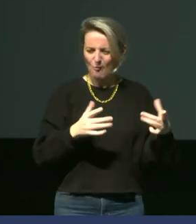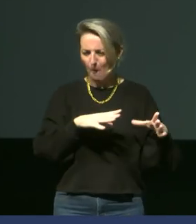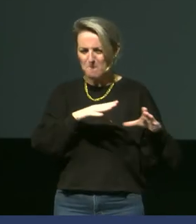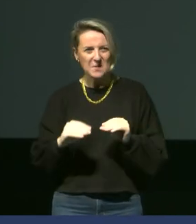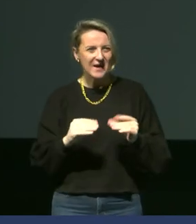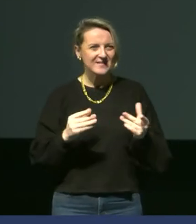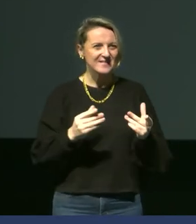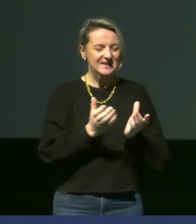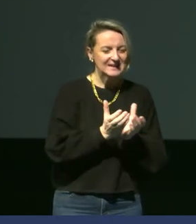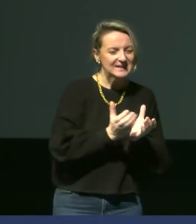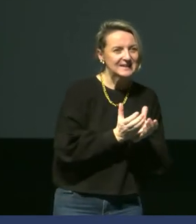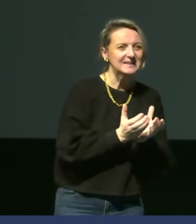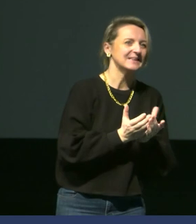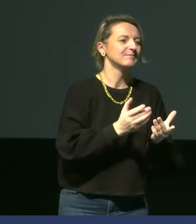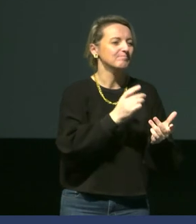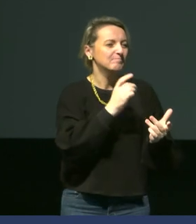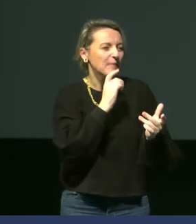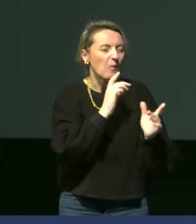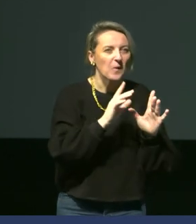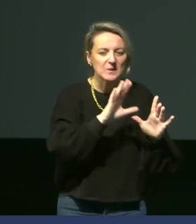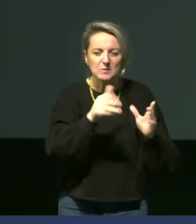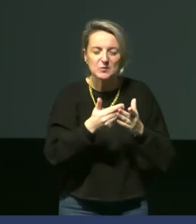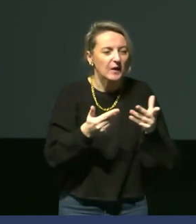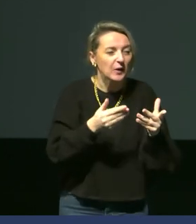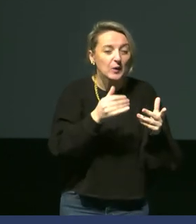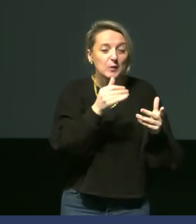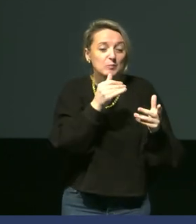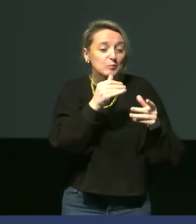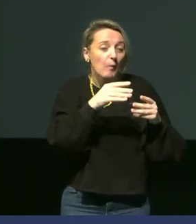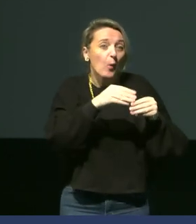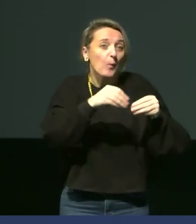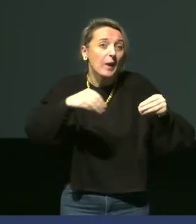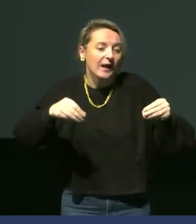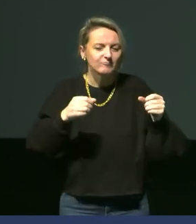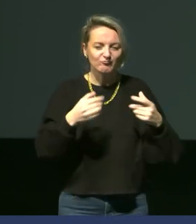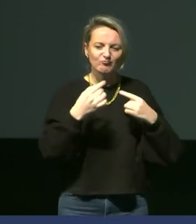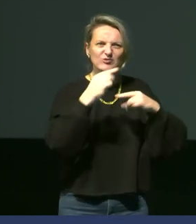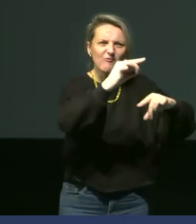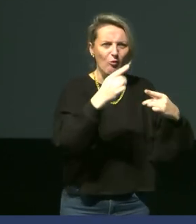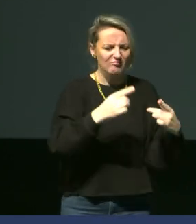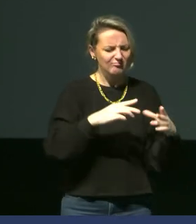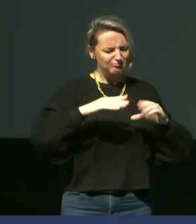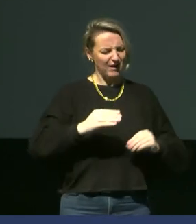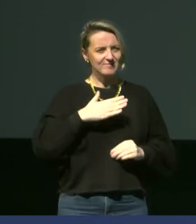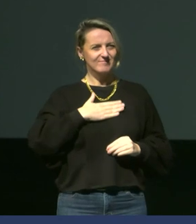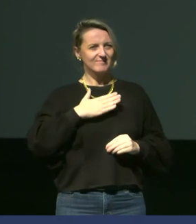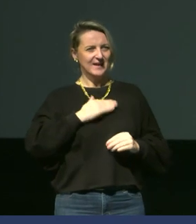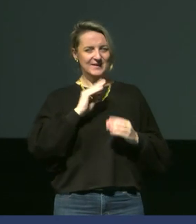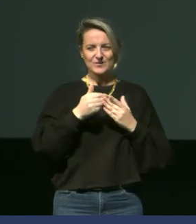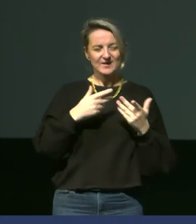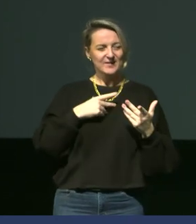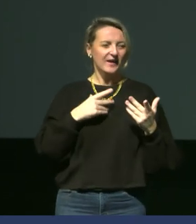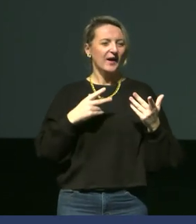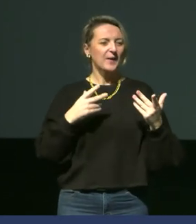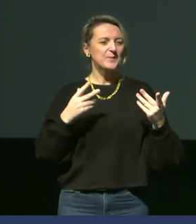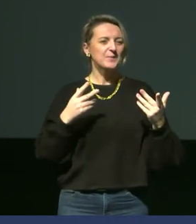il n'y pas de nid il n a pas de nid à proprement dit c'est vraiment un petit bout de plage que les individus vont venir défendre et là on est sur les retrouvailles